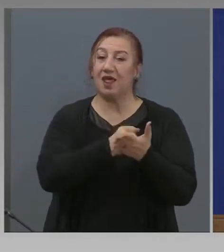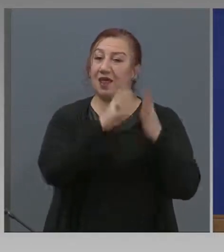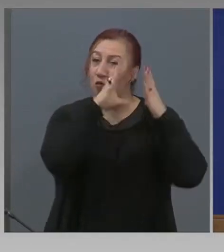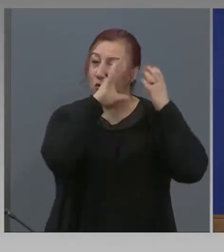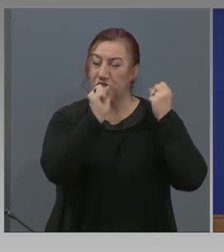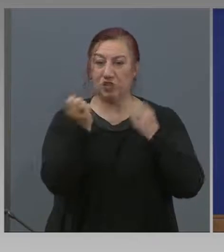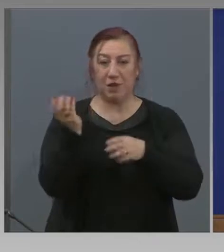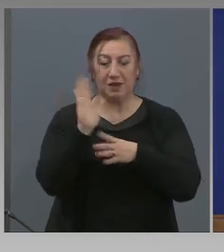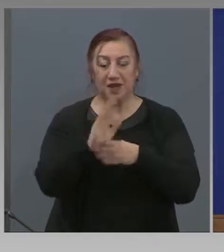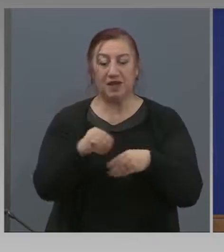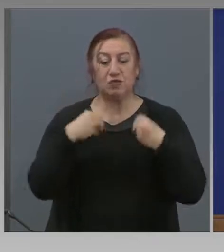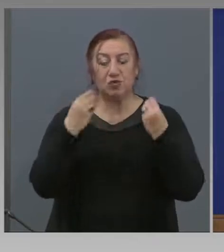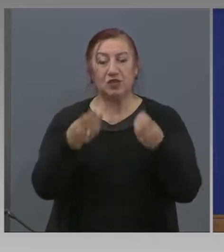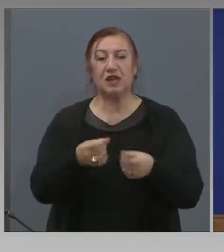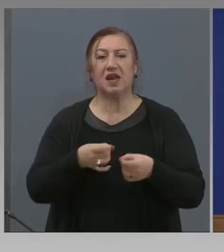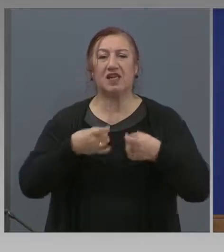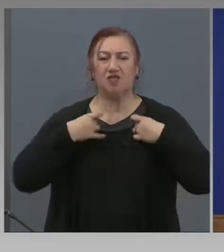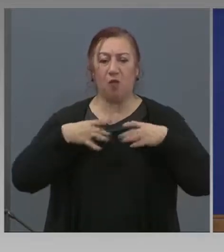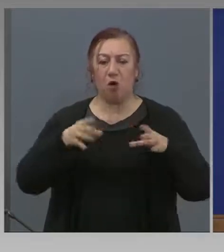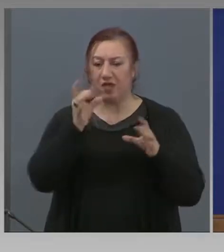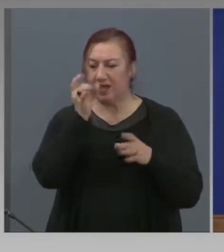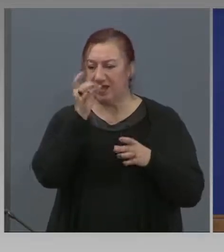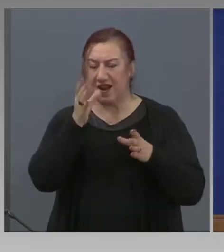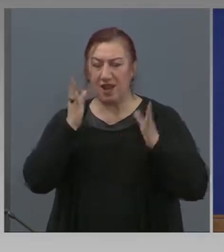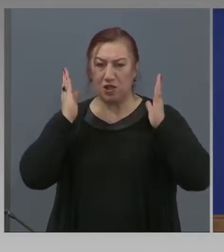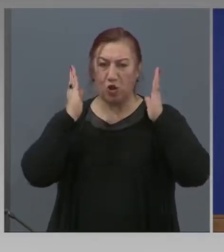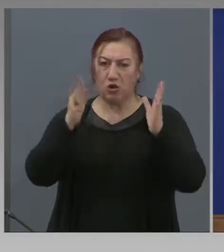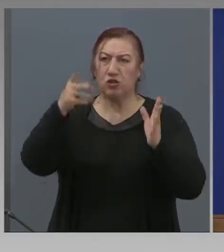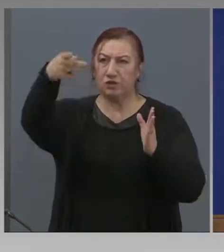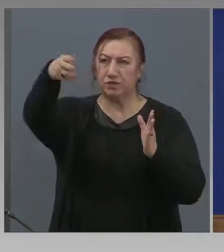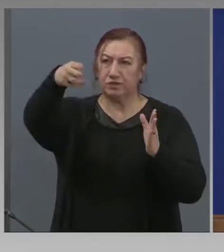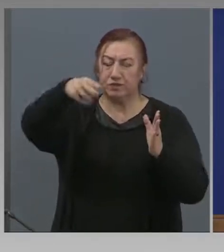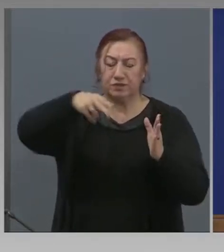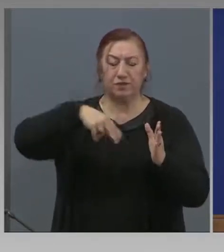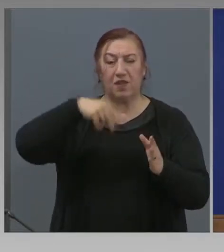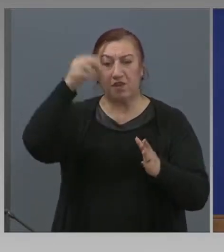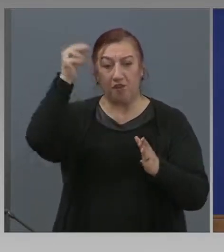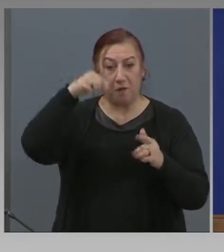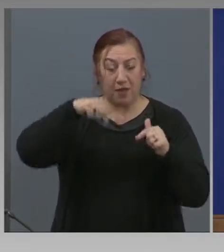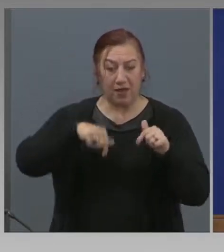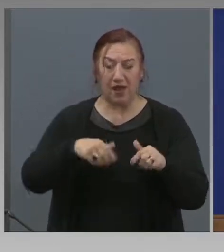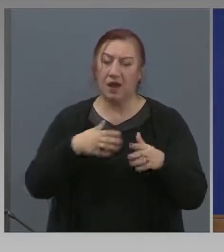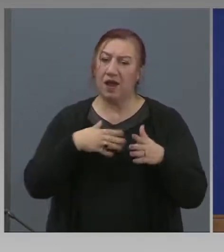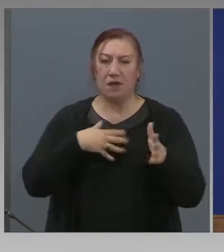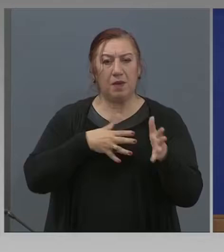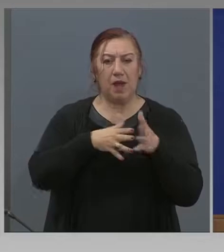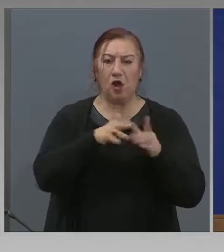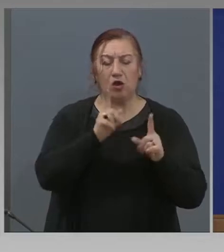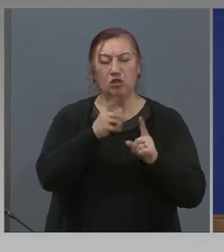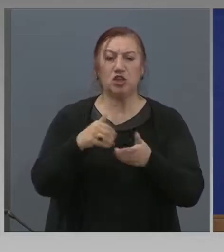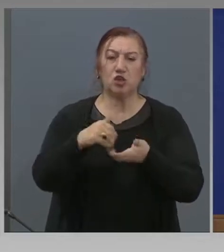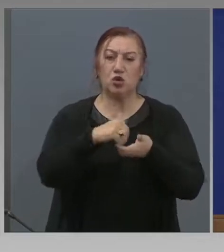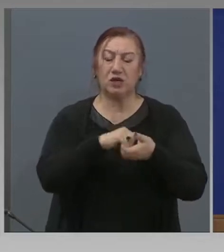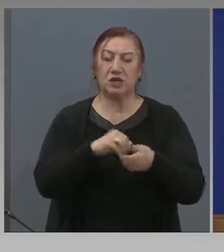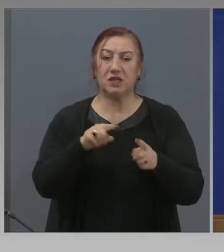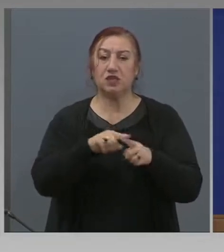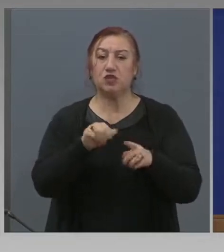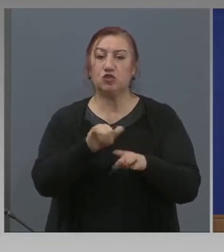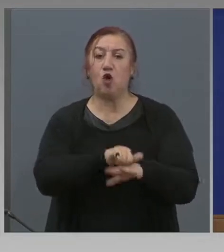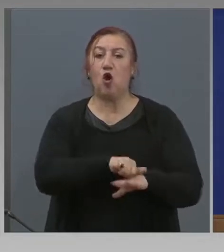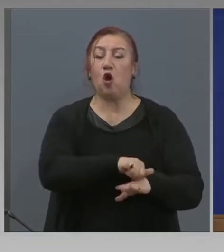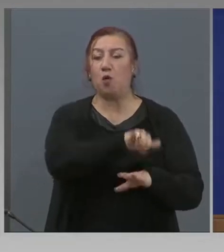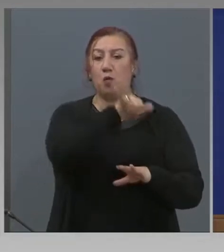коридор, за това да могат да стигнат до България. Имаме хора, които ще се организира също така и полет от